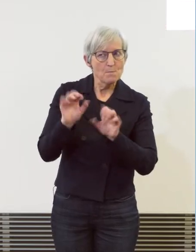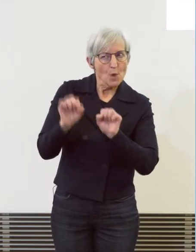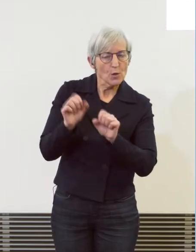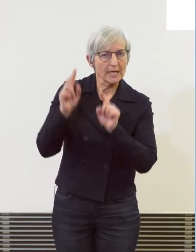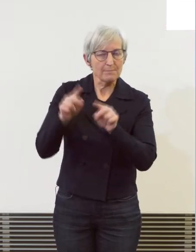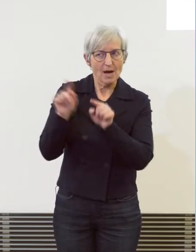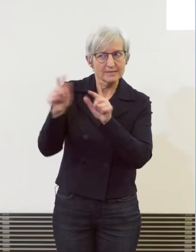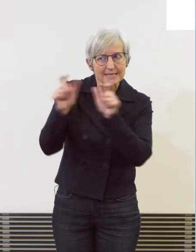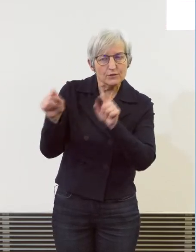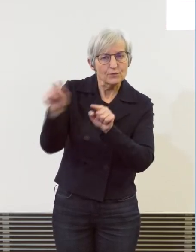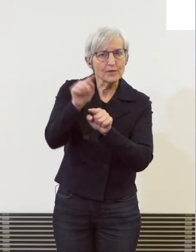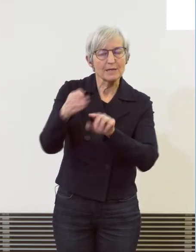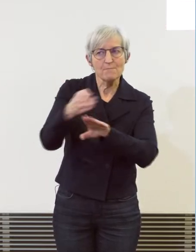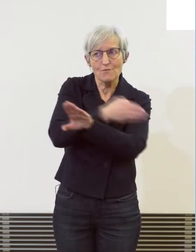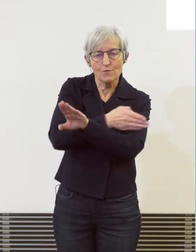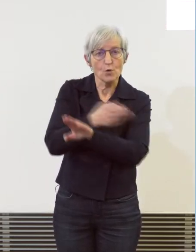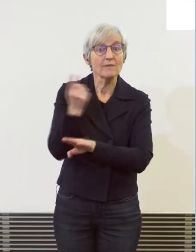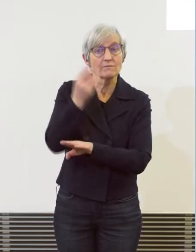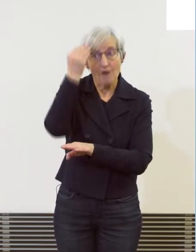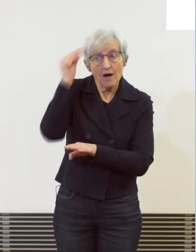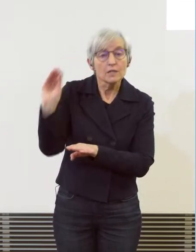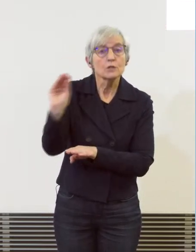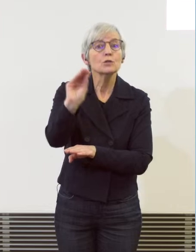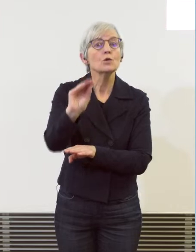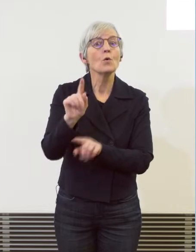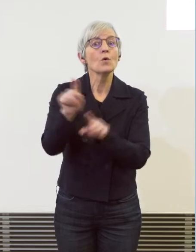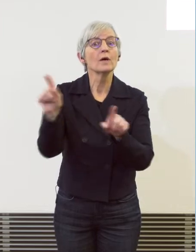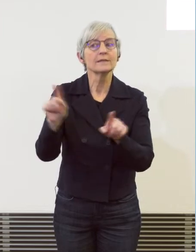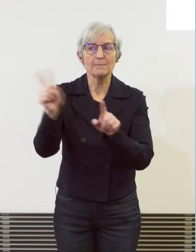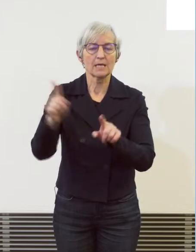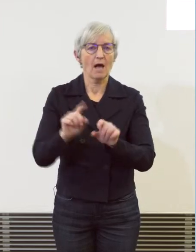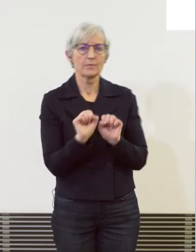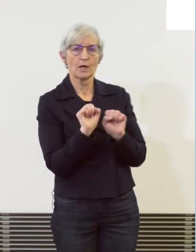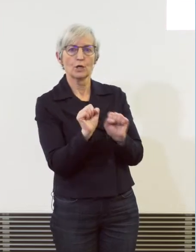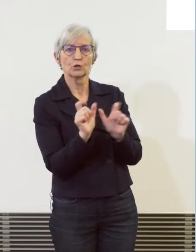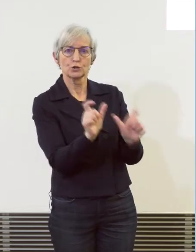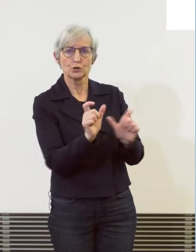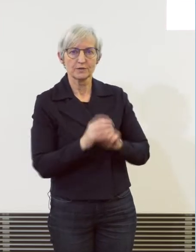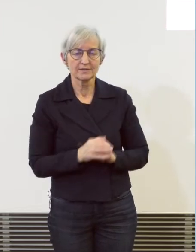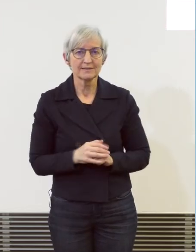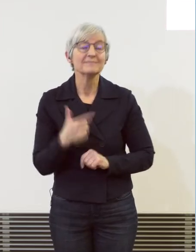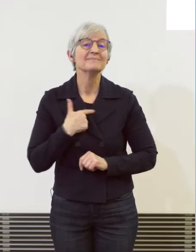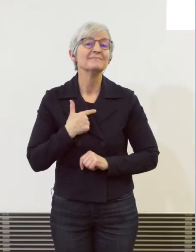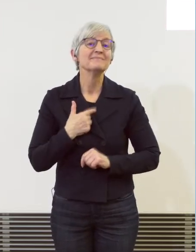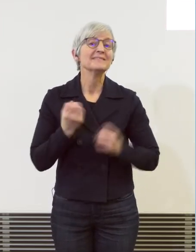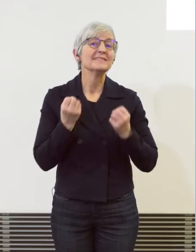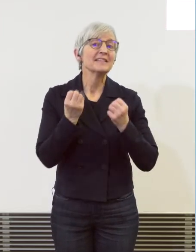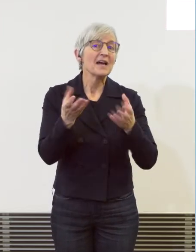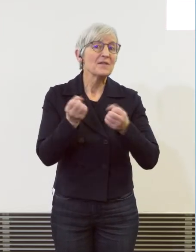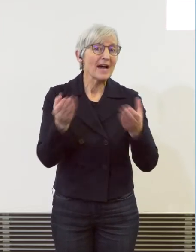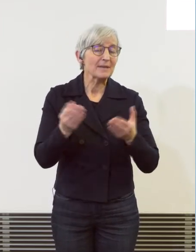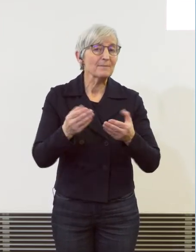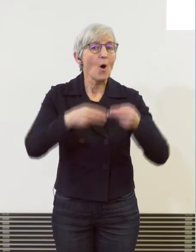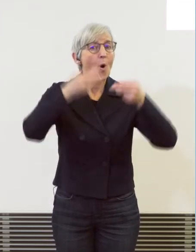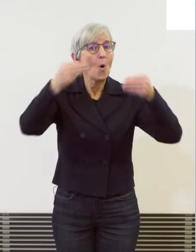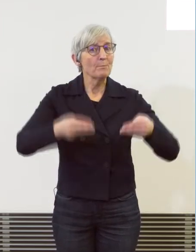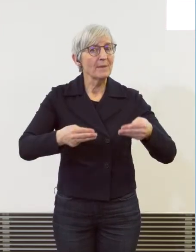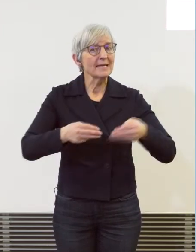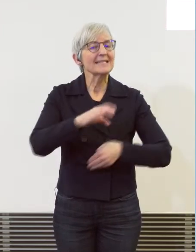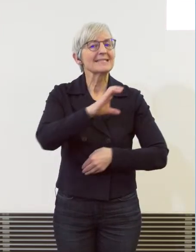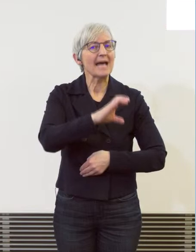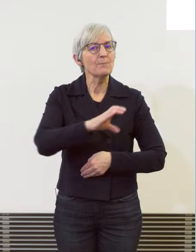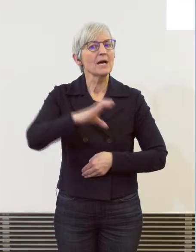schützen können. Darum mache ich gerne wieder mal Werbung für unsere Website cybercrime police.ch Dort